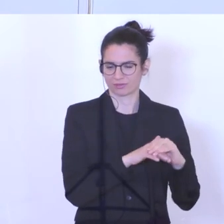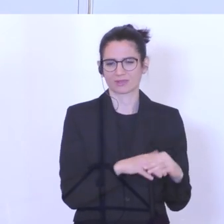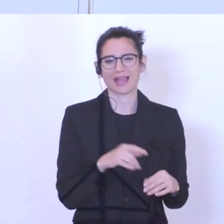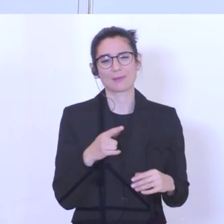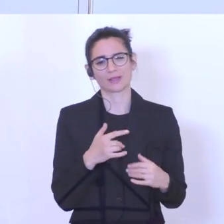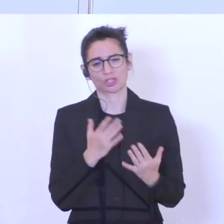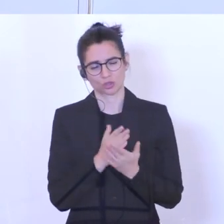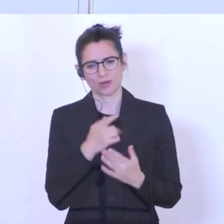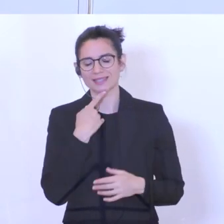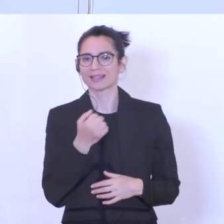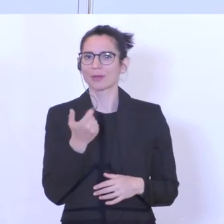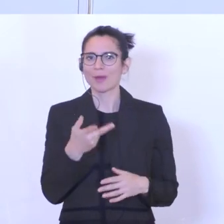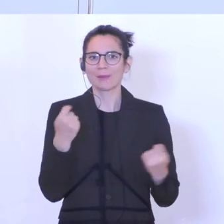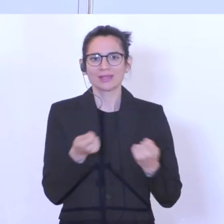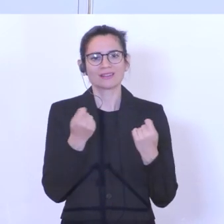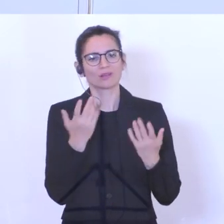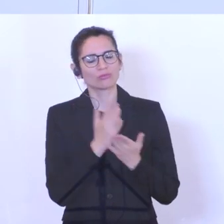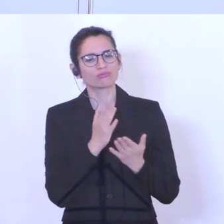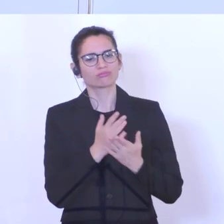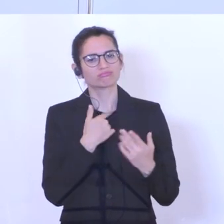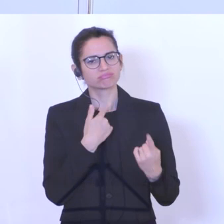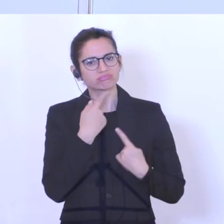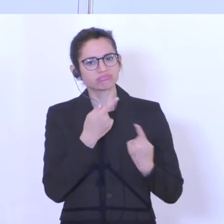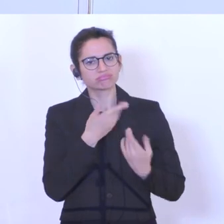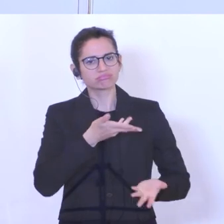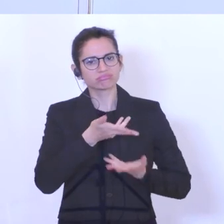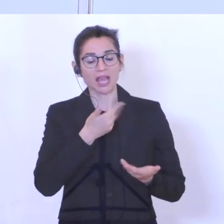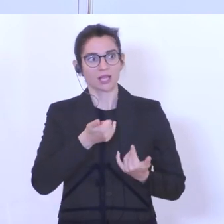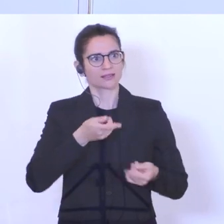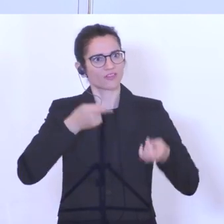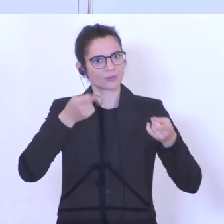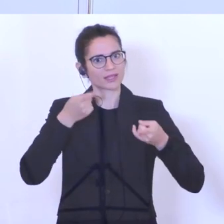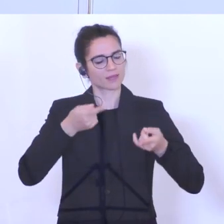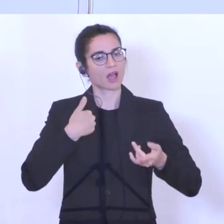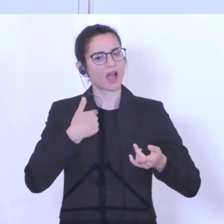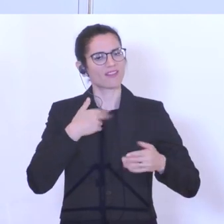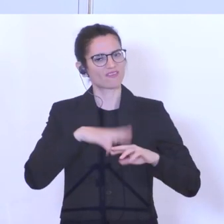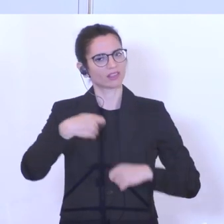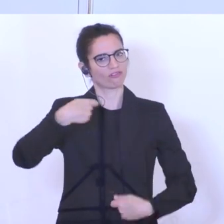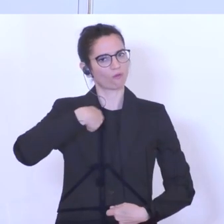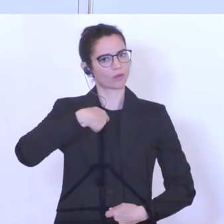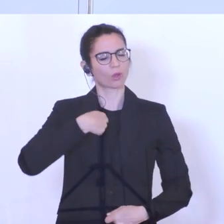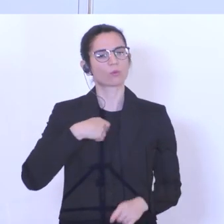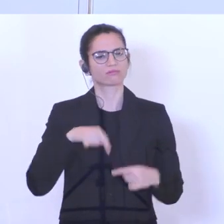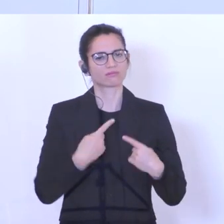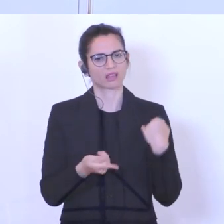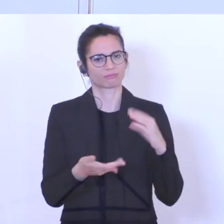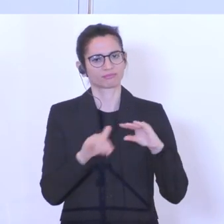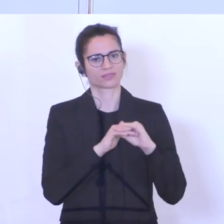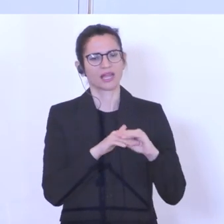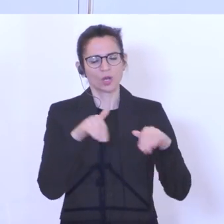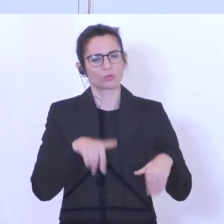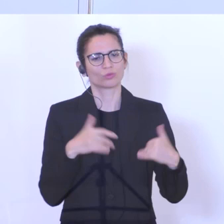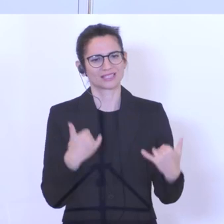Aber wie gesagt, ich habe mit einigen Betrieben gesprochen, die gesagt haben, die jetzt aufmerksam geworden sind und gesagt haben, ja, eigentlich ist es richtig, wir